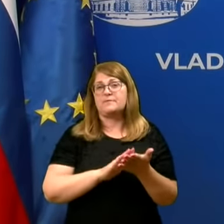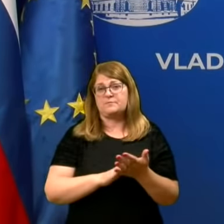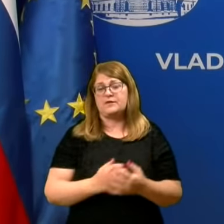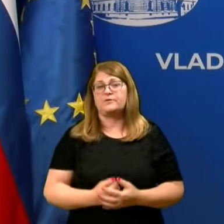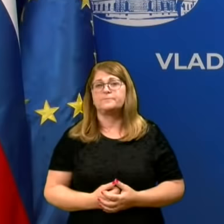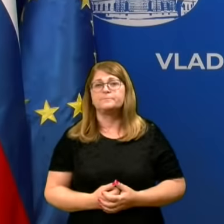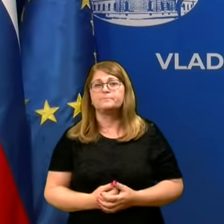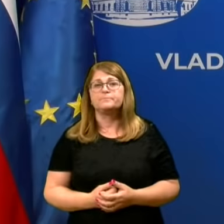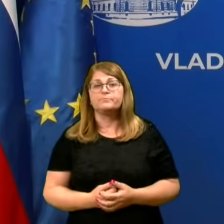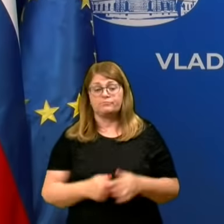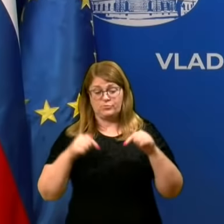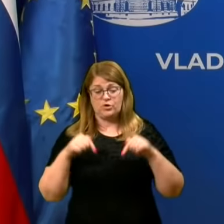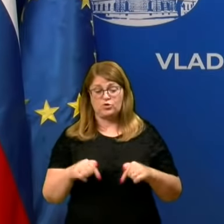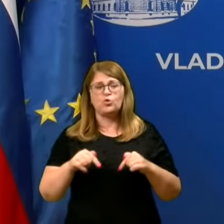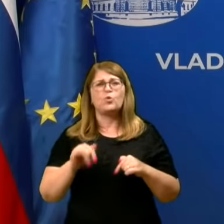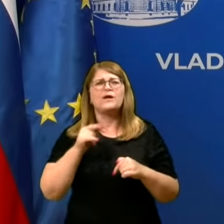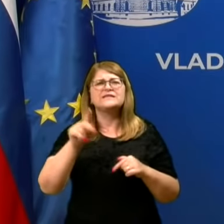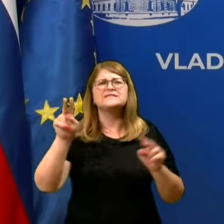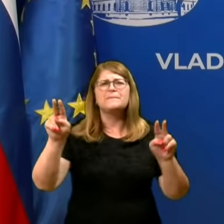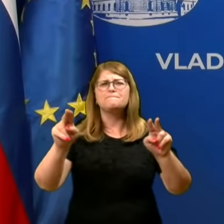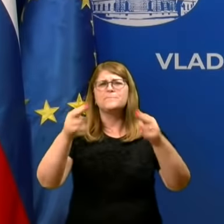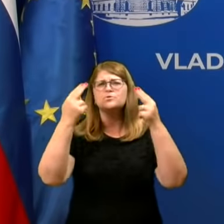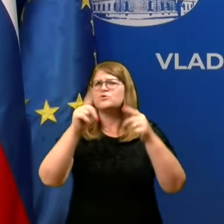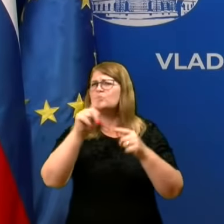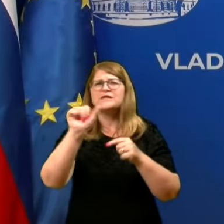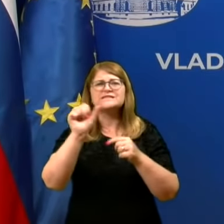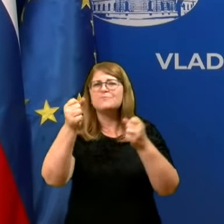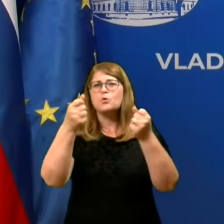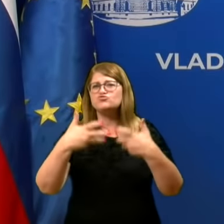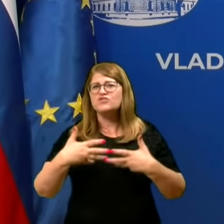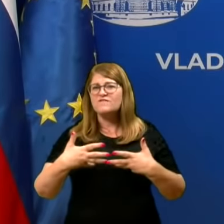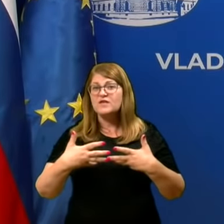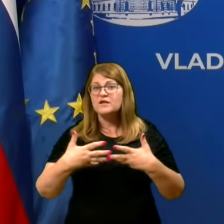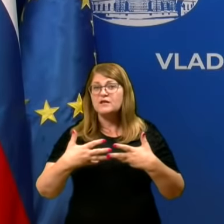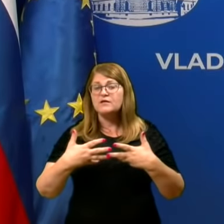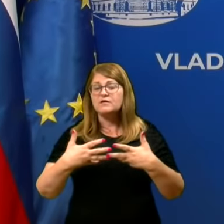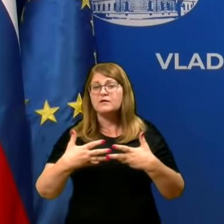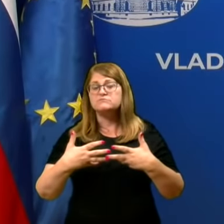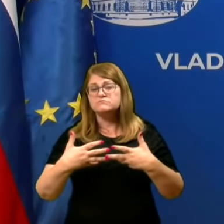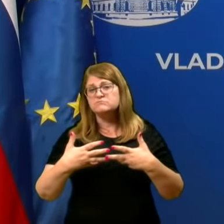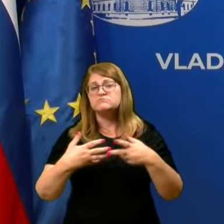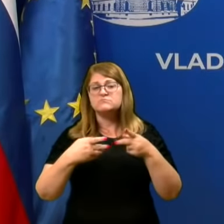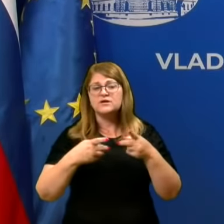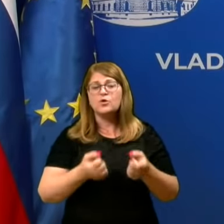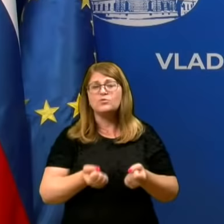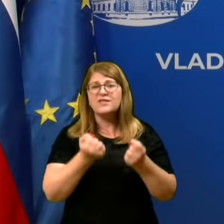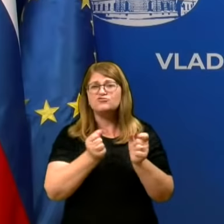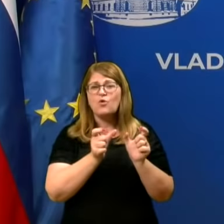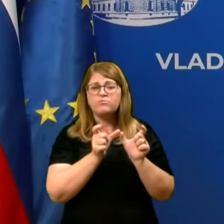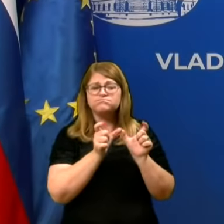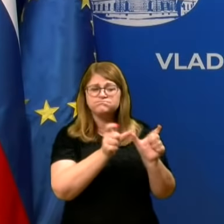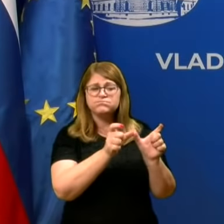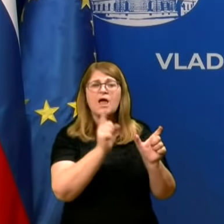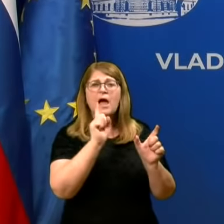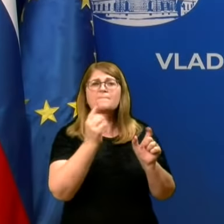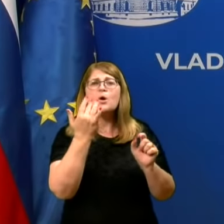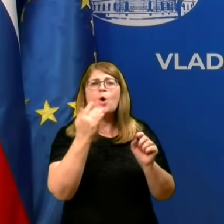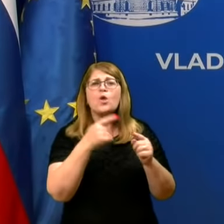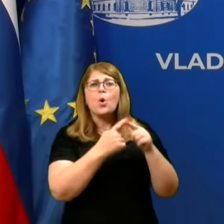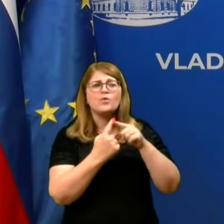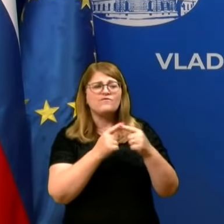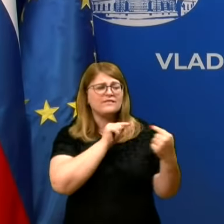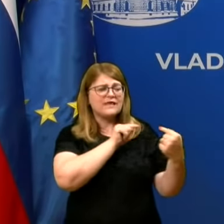raste. In tukaj je tisti poziv. Ni samo številka, ki je težka za obladovanje izbruka, ampak tudi koliko tveganih